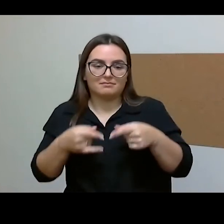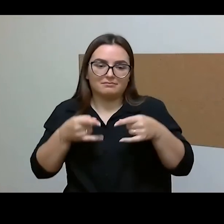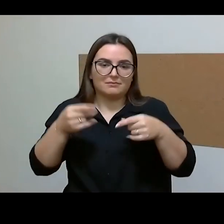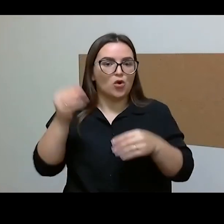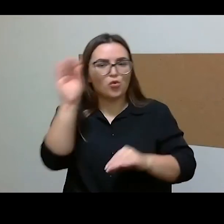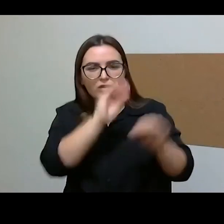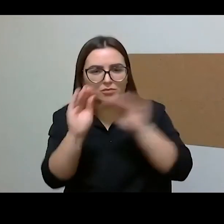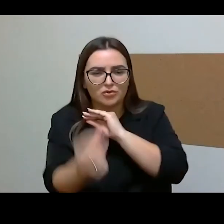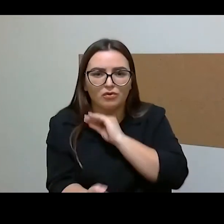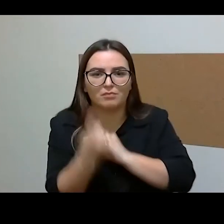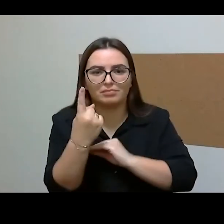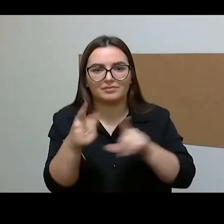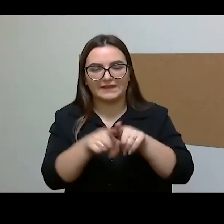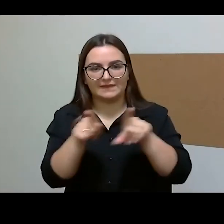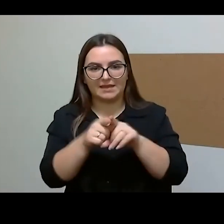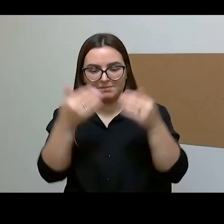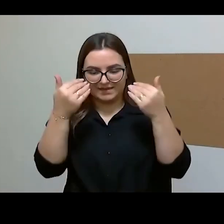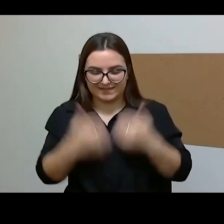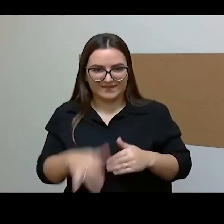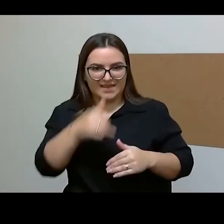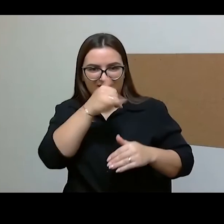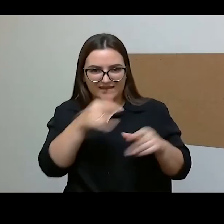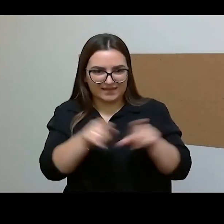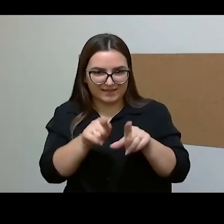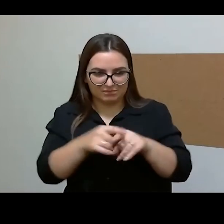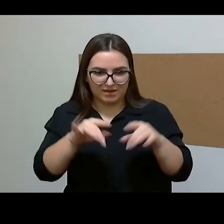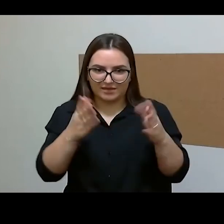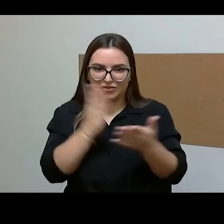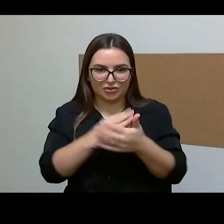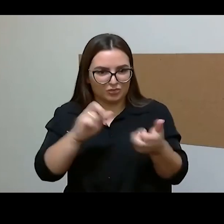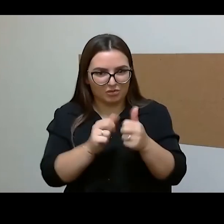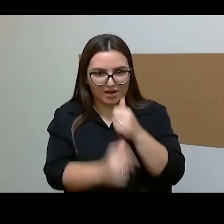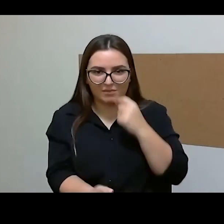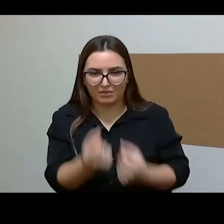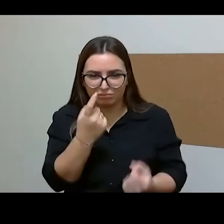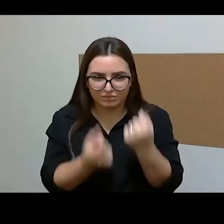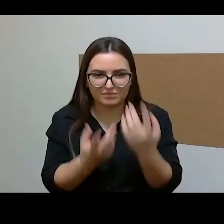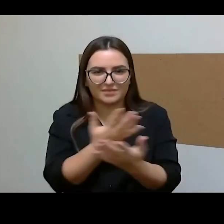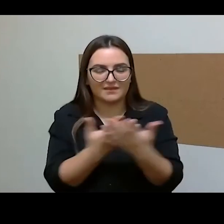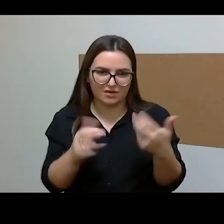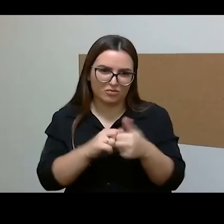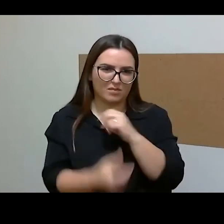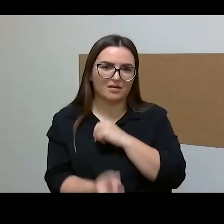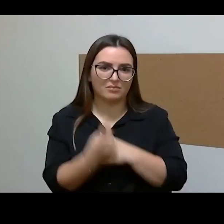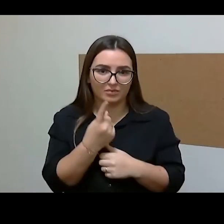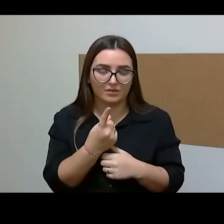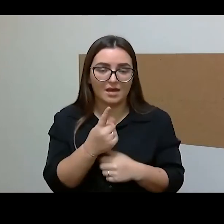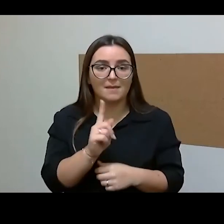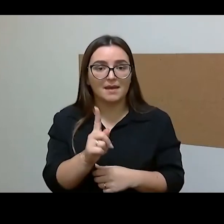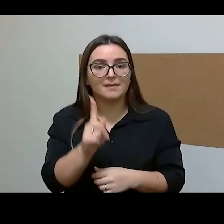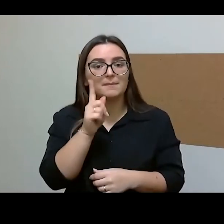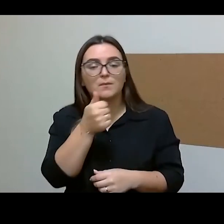savivertės, dar kažkokius tai, nežinau, kažkokias kiles likusias, dar kažkokius dalykus. Ar kai tėtis,